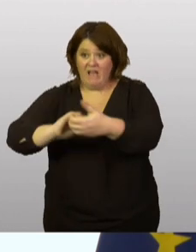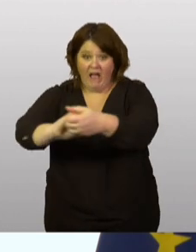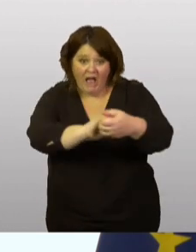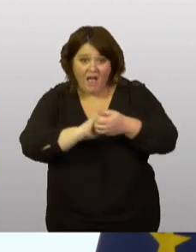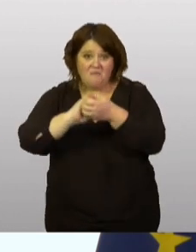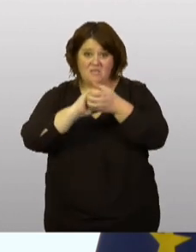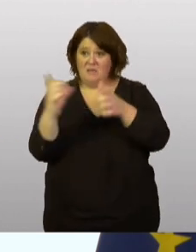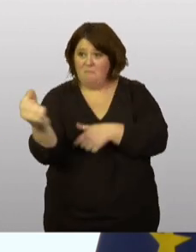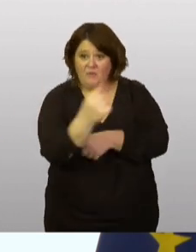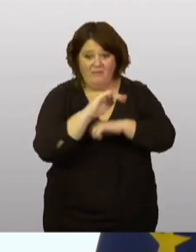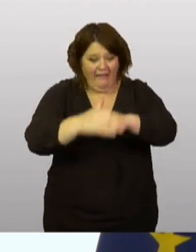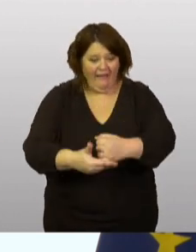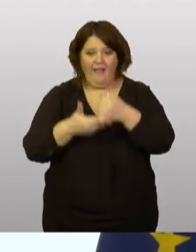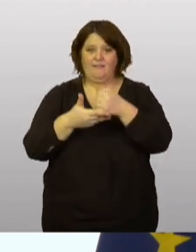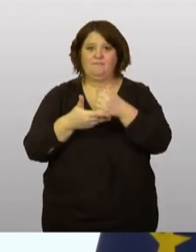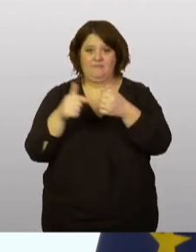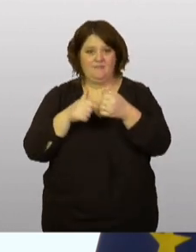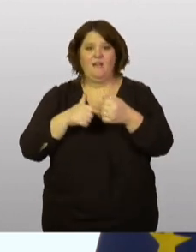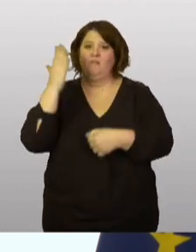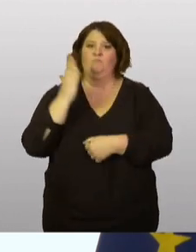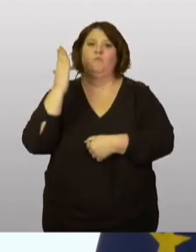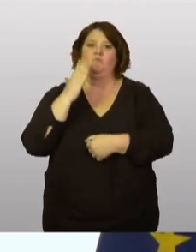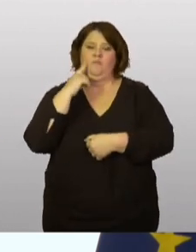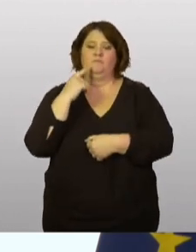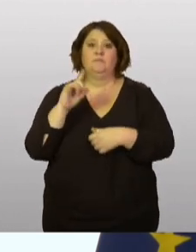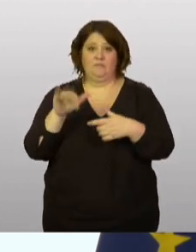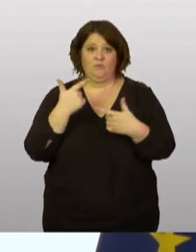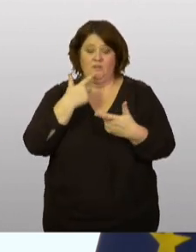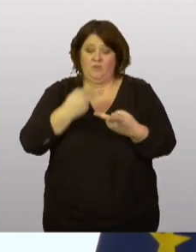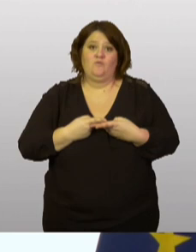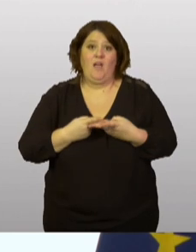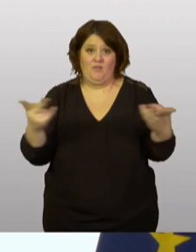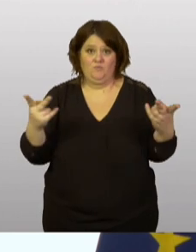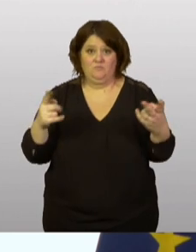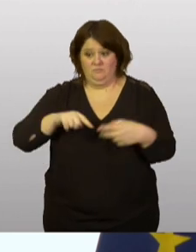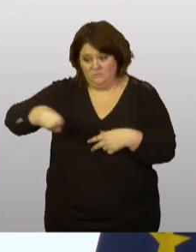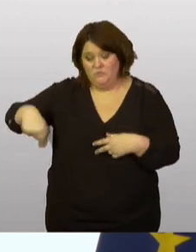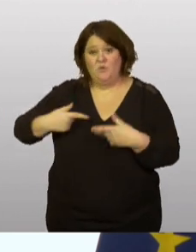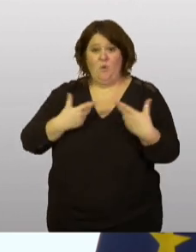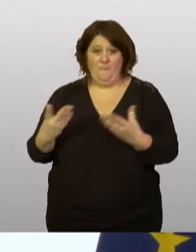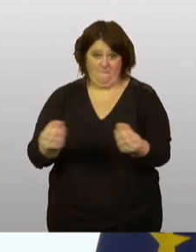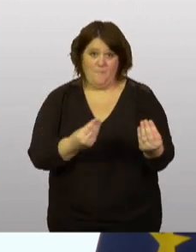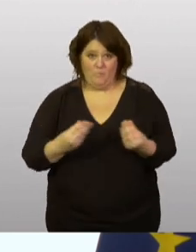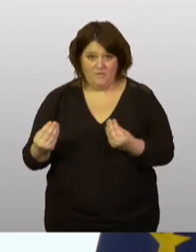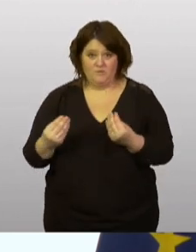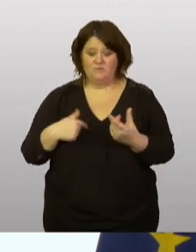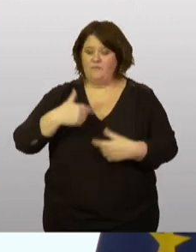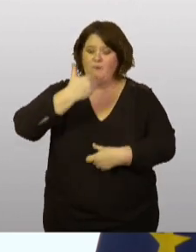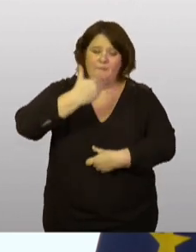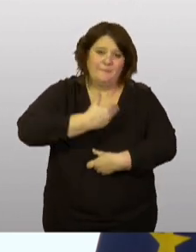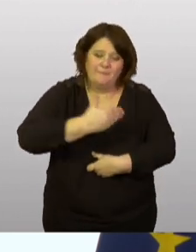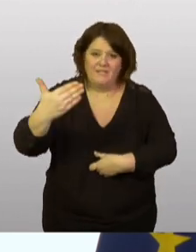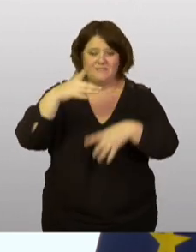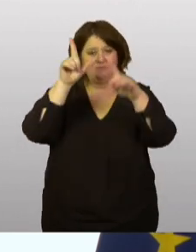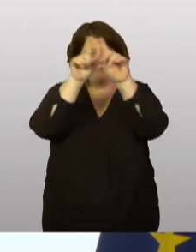aide de nos partenaires. C'est pour cela que je vous annonce, au nom de notre peuple, le remerciement, le